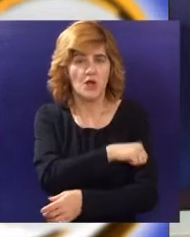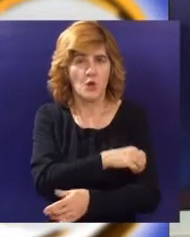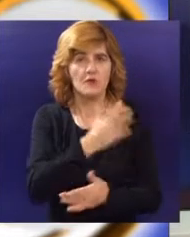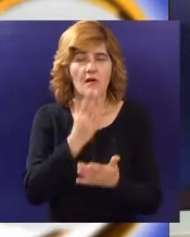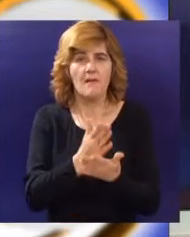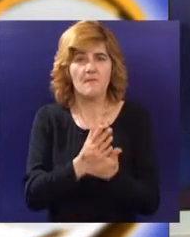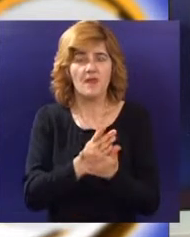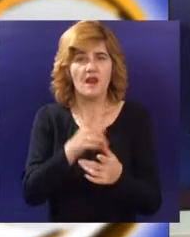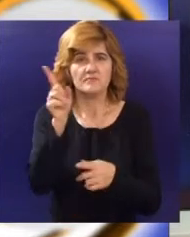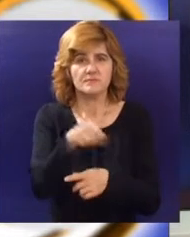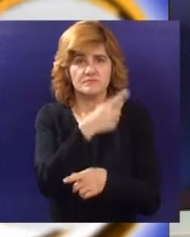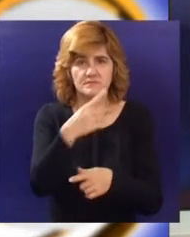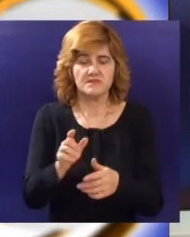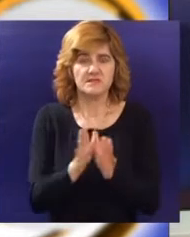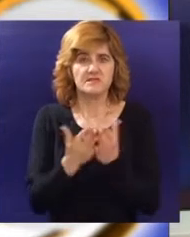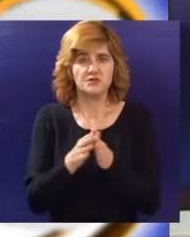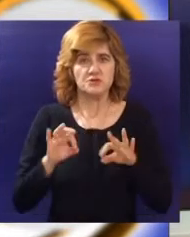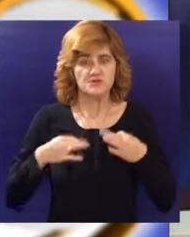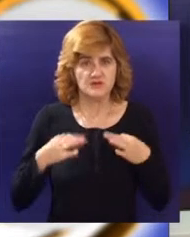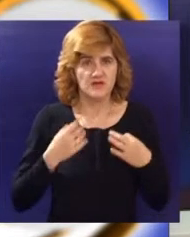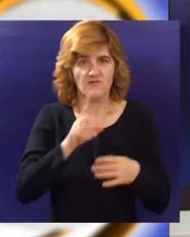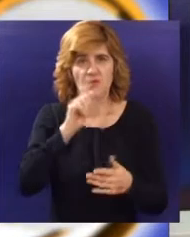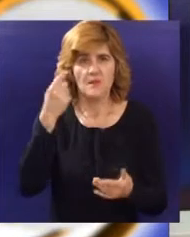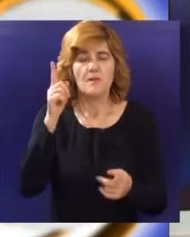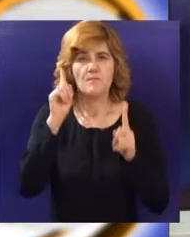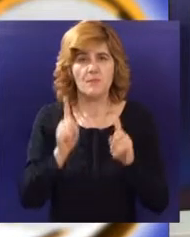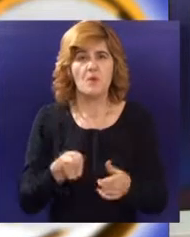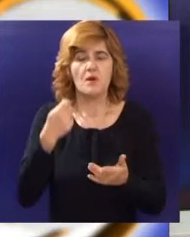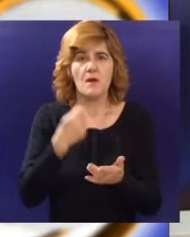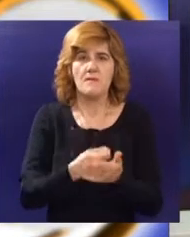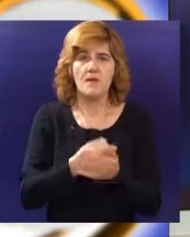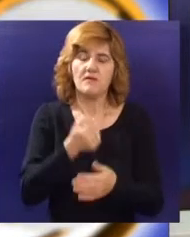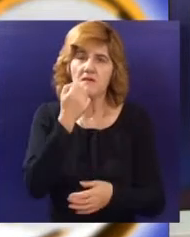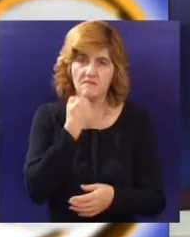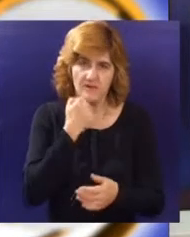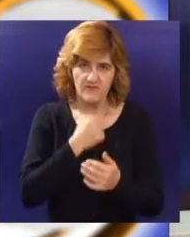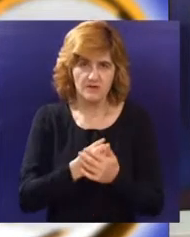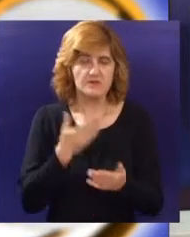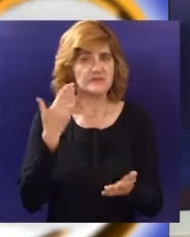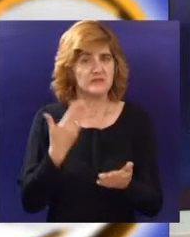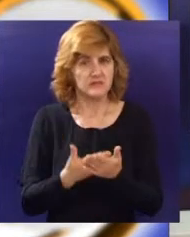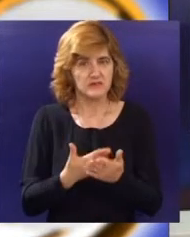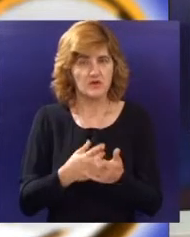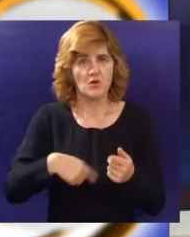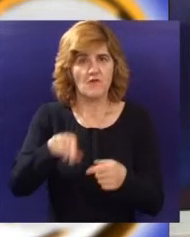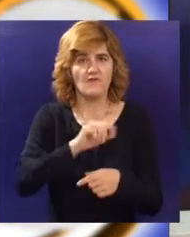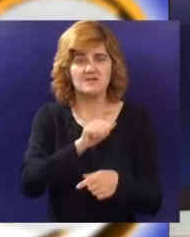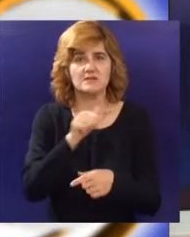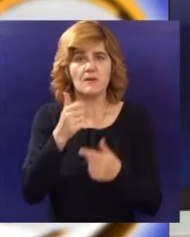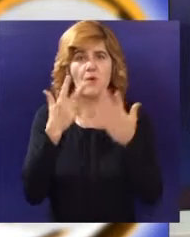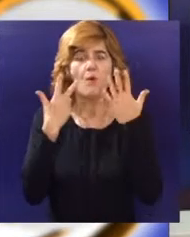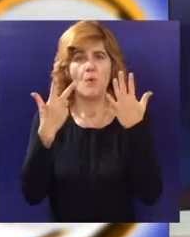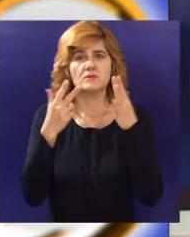populacije isključena iz paketa obaveznog zdravstvenog osiguranja, kod zubara se ide još ređe. Samo 8%